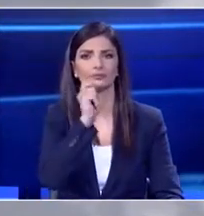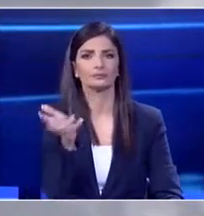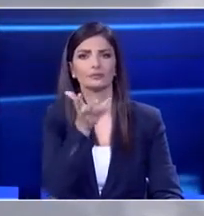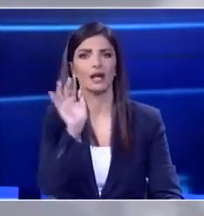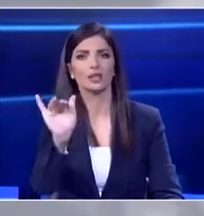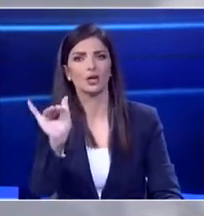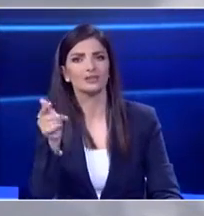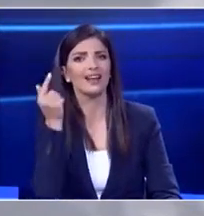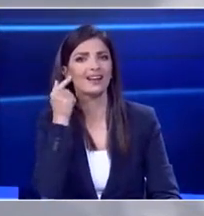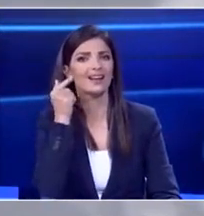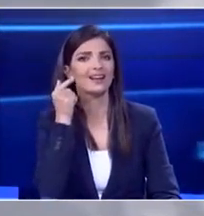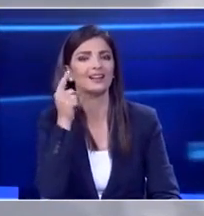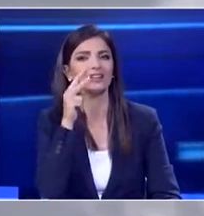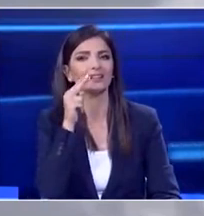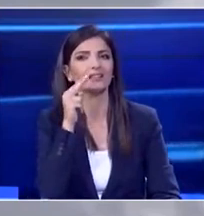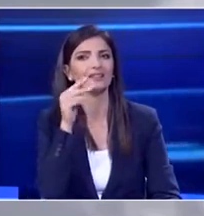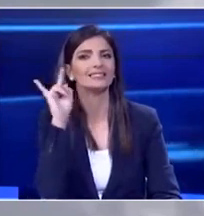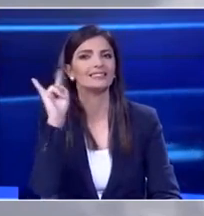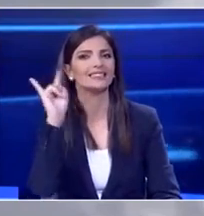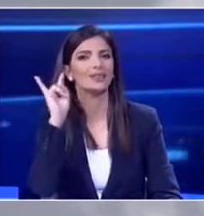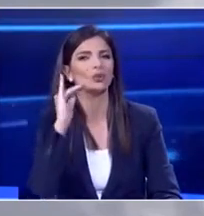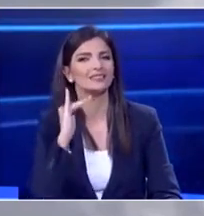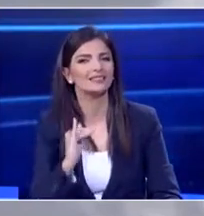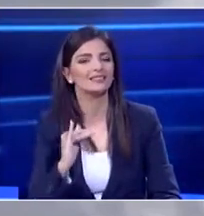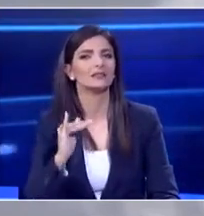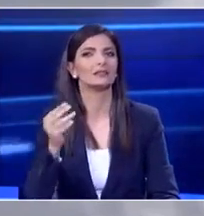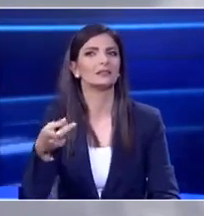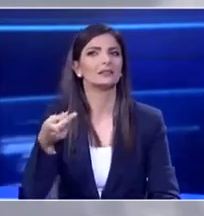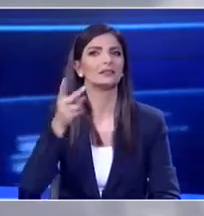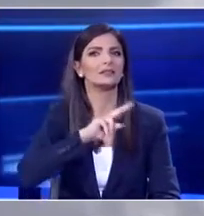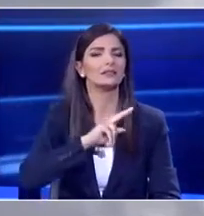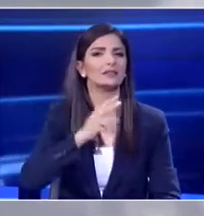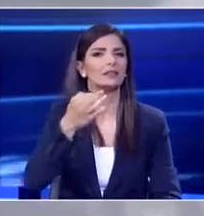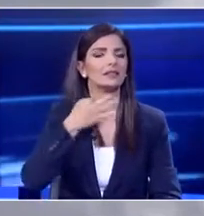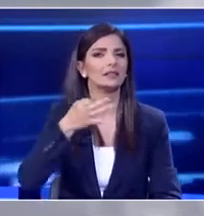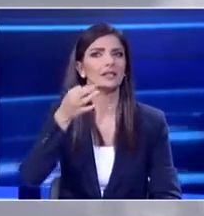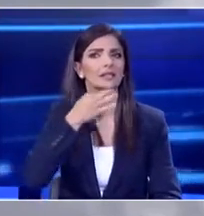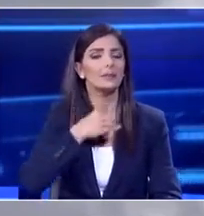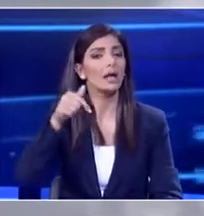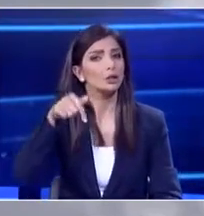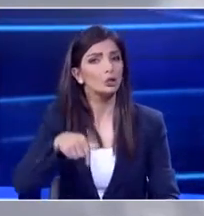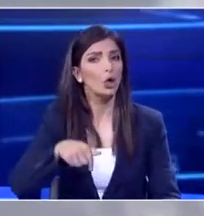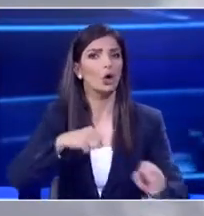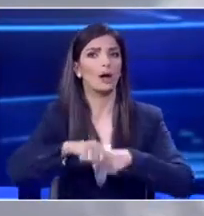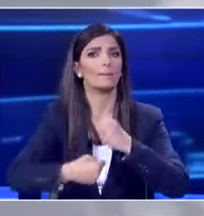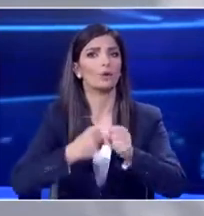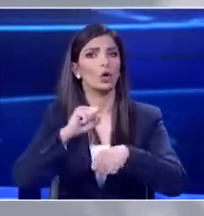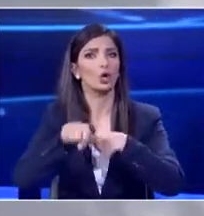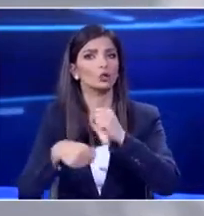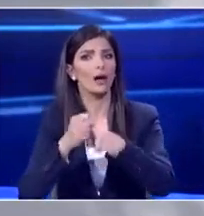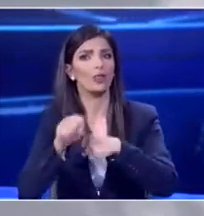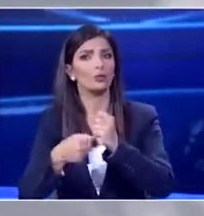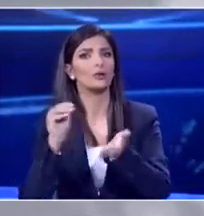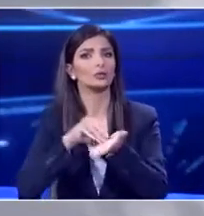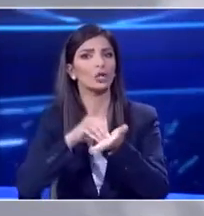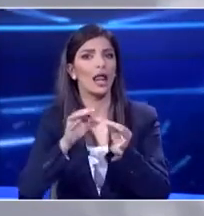συμπτωπής της ευρωπαϊκής Όλη η προσπάθεια ξεκινά τώρα που έχουν εντοπιστεί που έχουν επιβεβαιωθεί τα